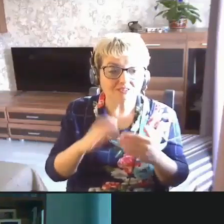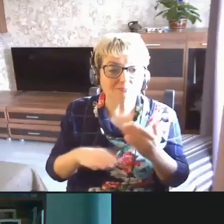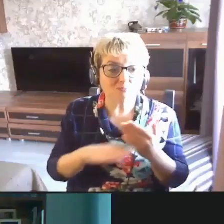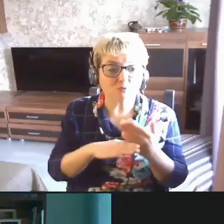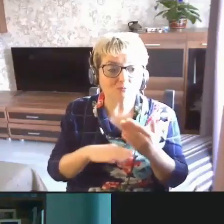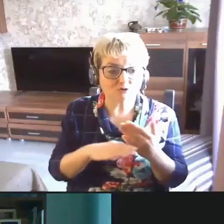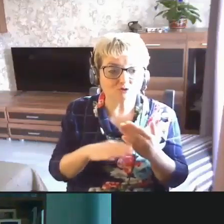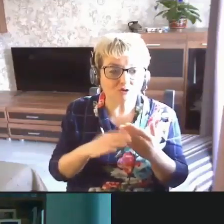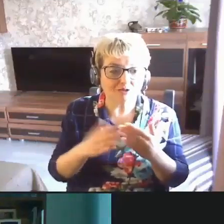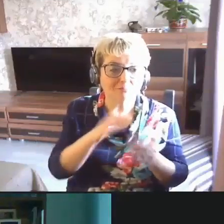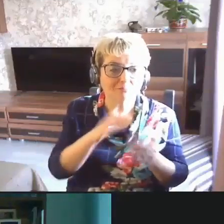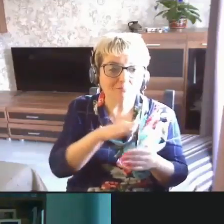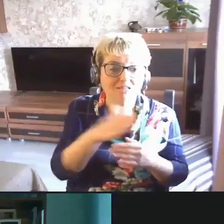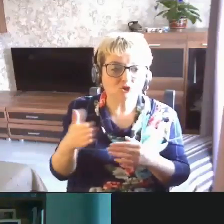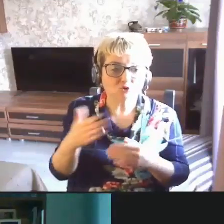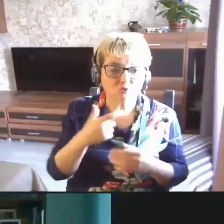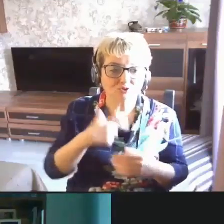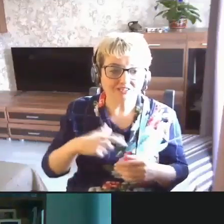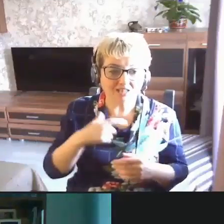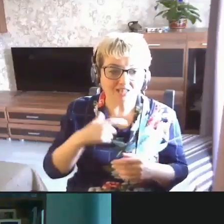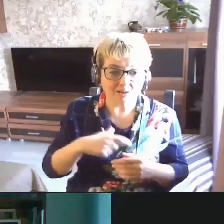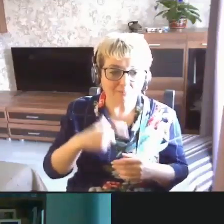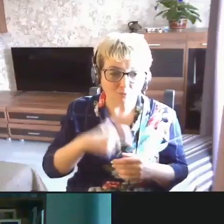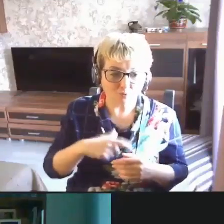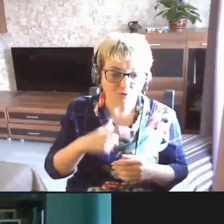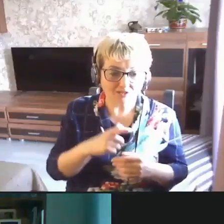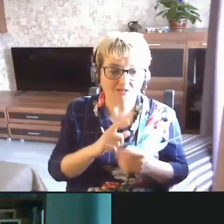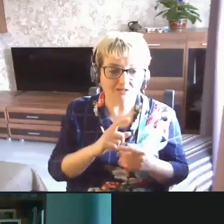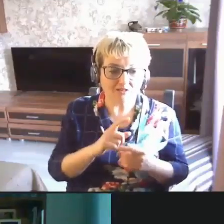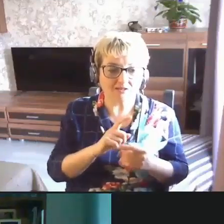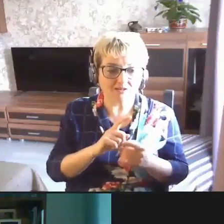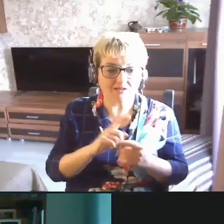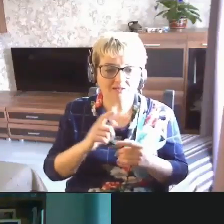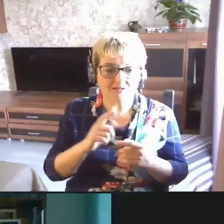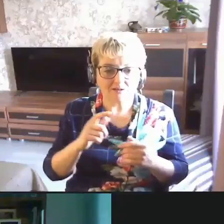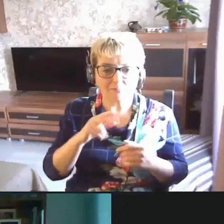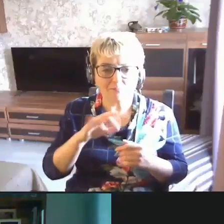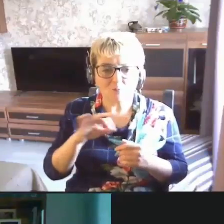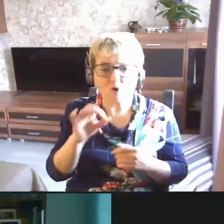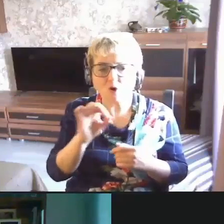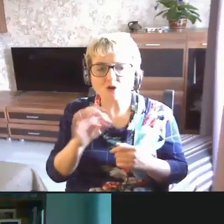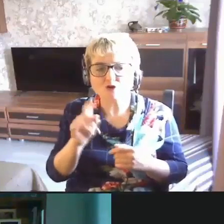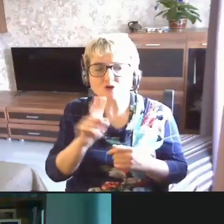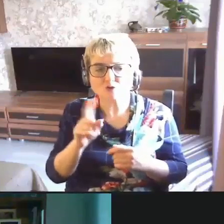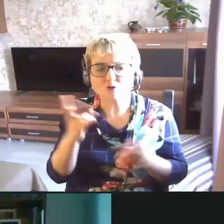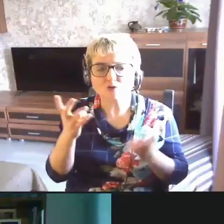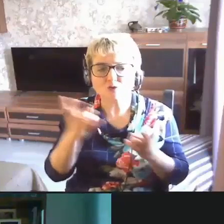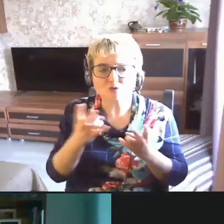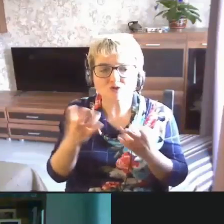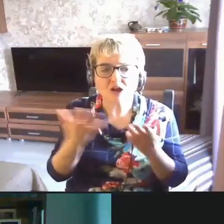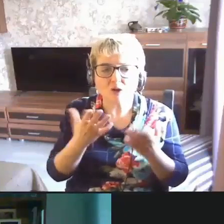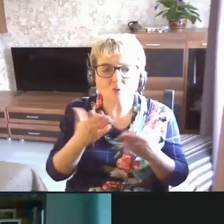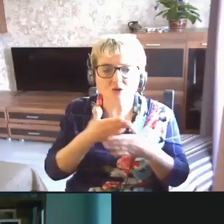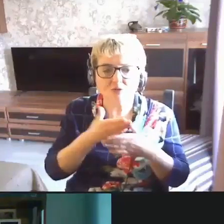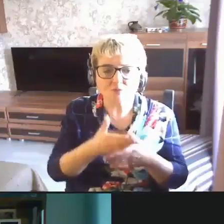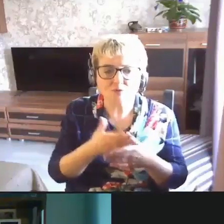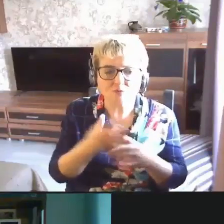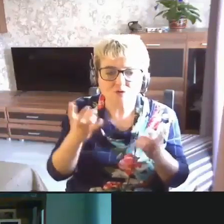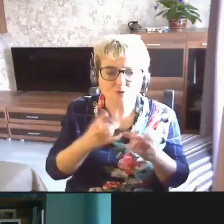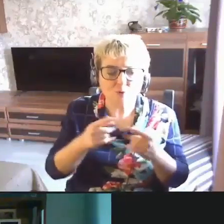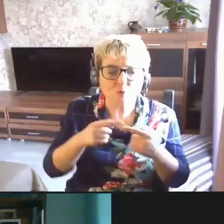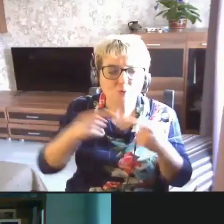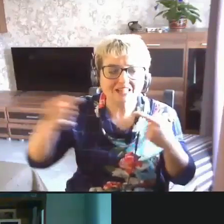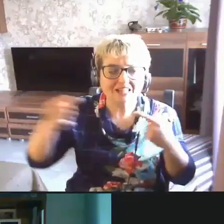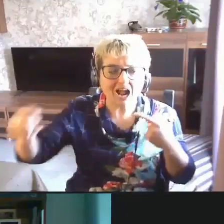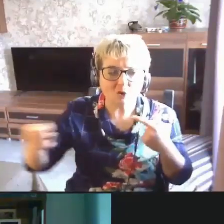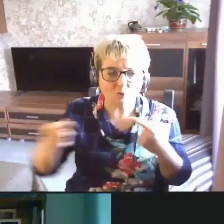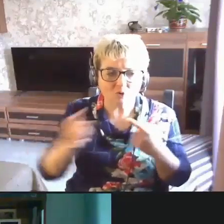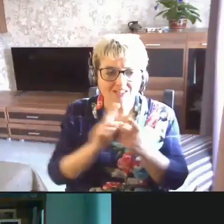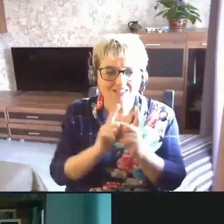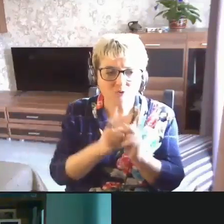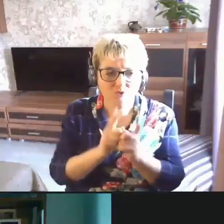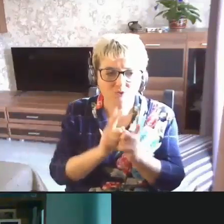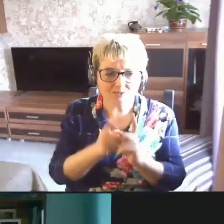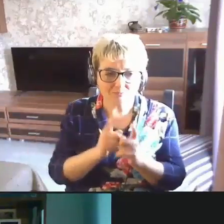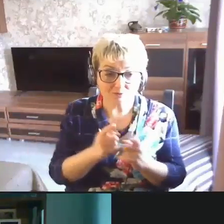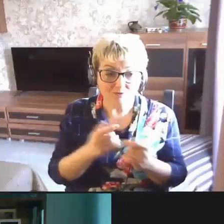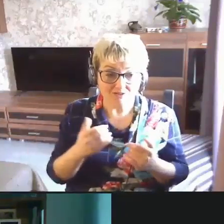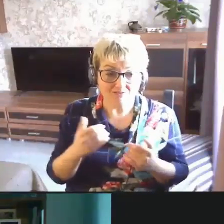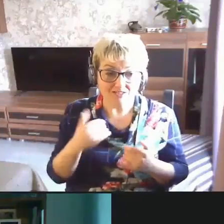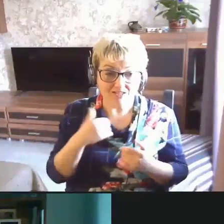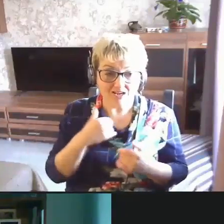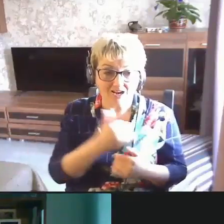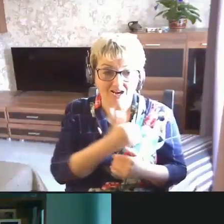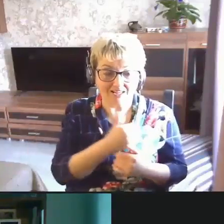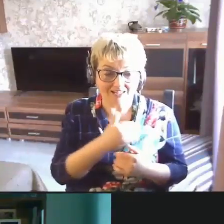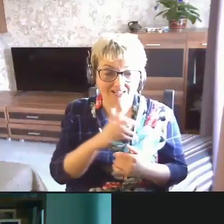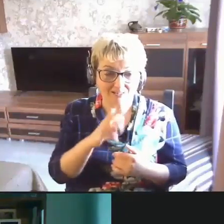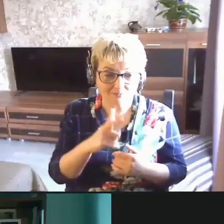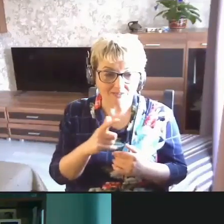между собой по поводу что нужно какую-то помощь оказать, удаленный трудоперевод. Я хотел